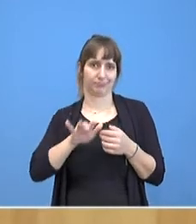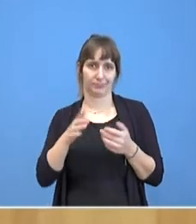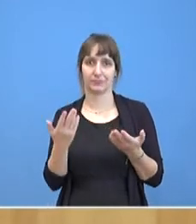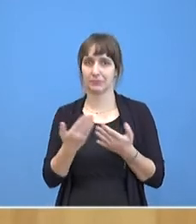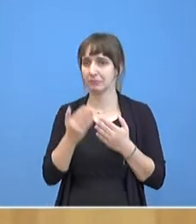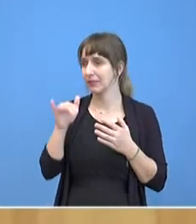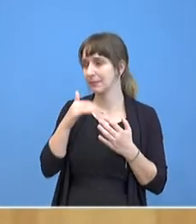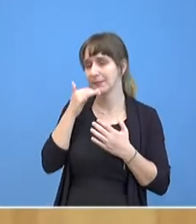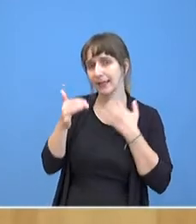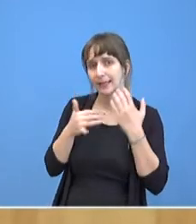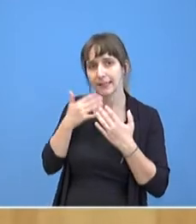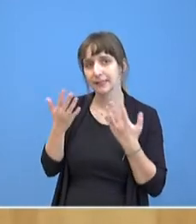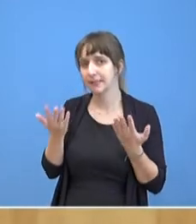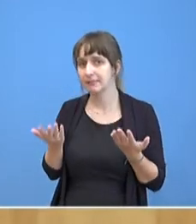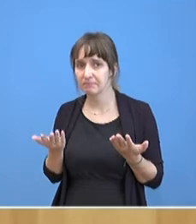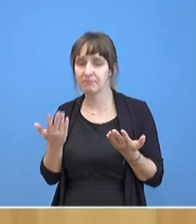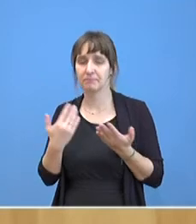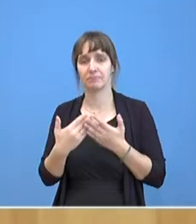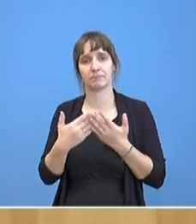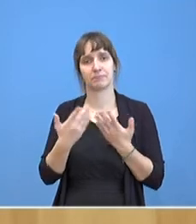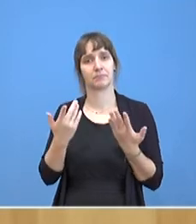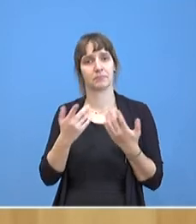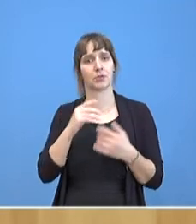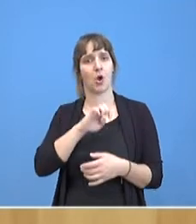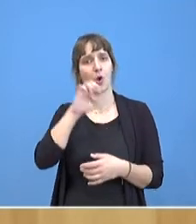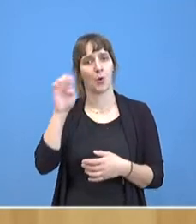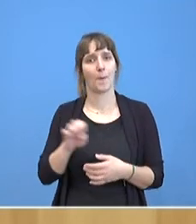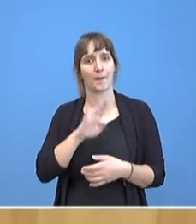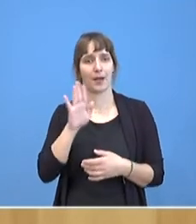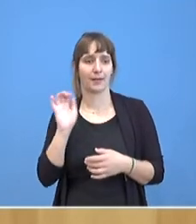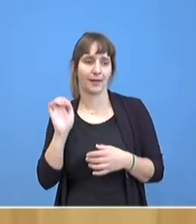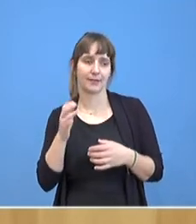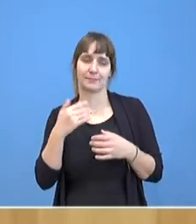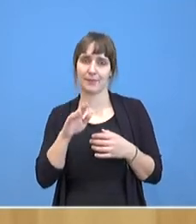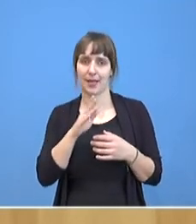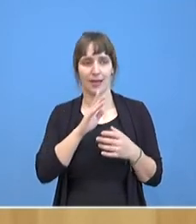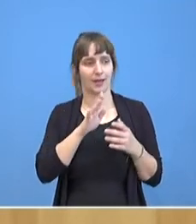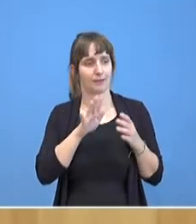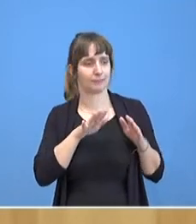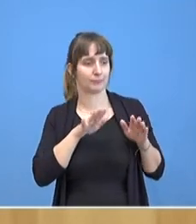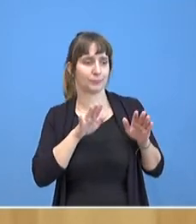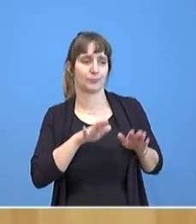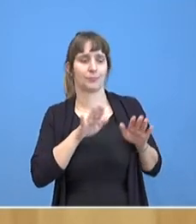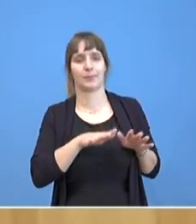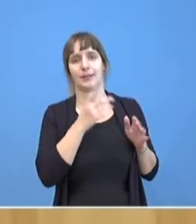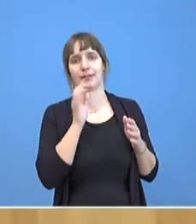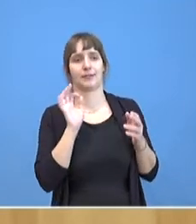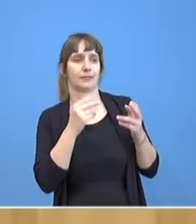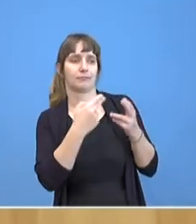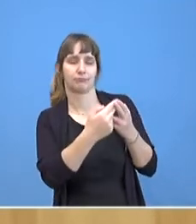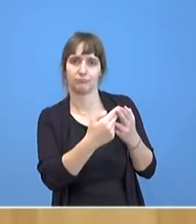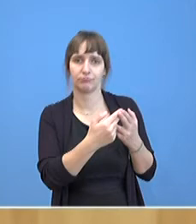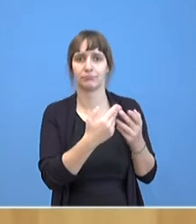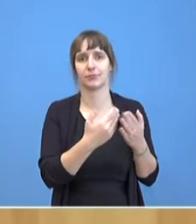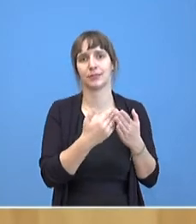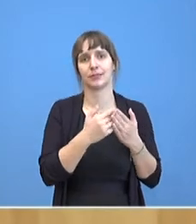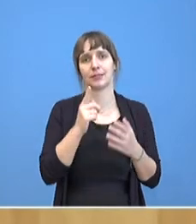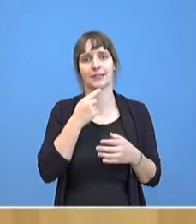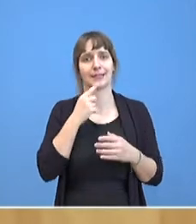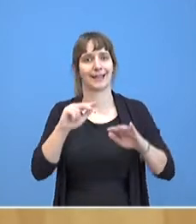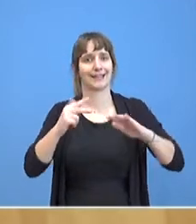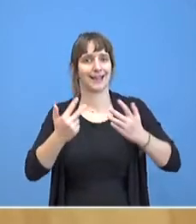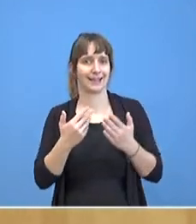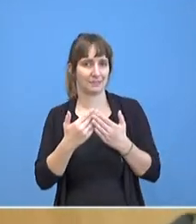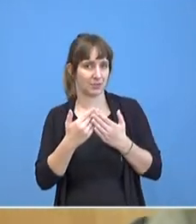sagen, auch die europäische Seite könnte sich da bewegen? Insbesondere vielleicht auch im Bereich State Aid. Gibt es da